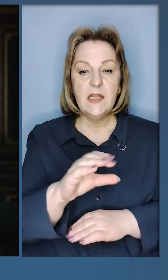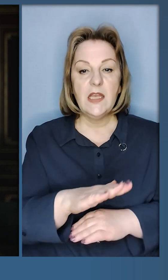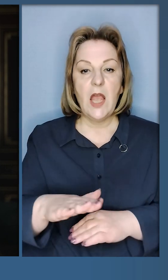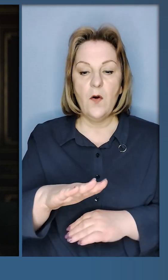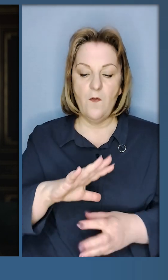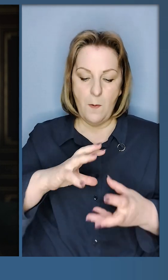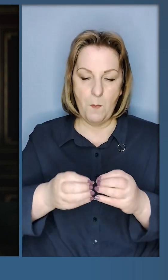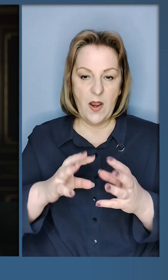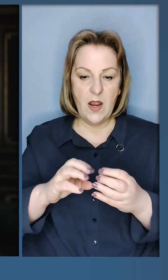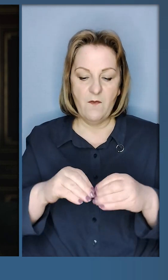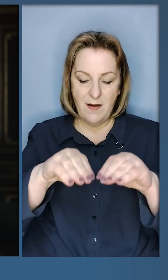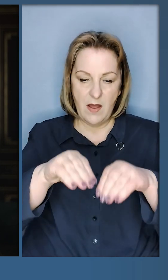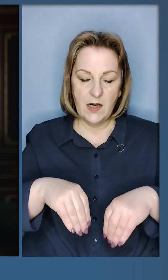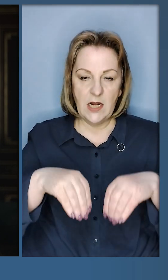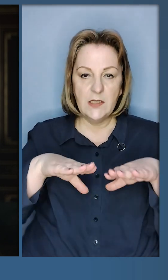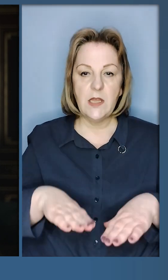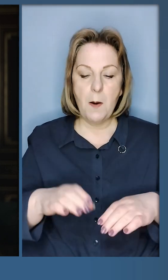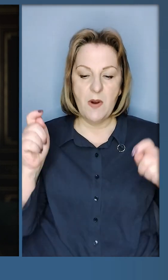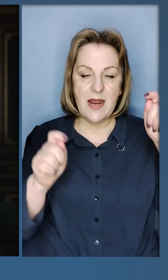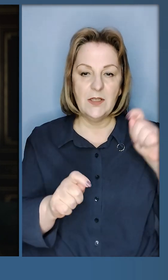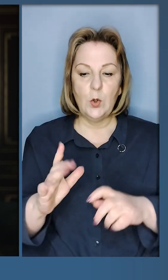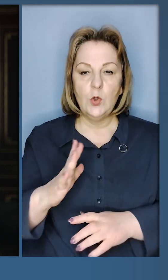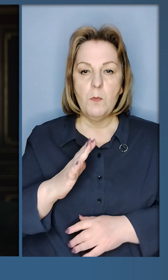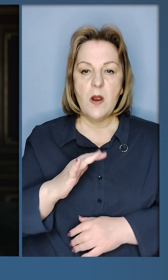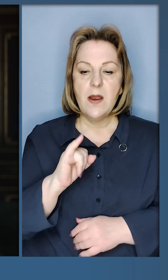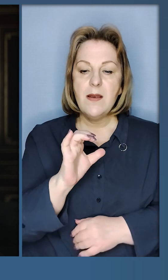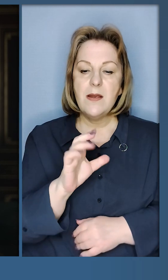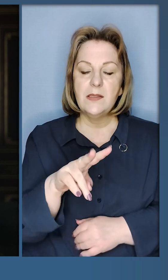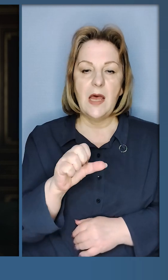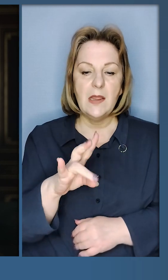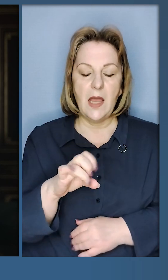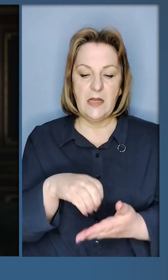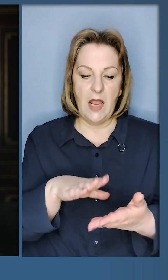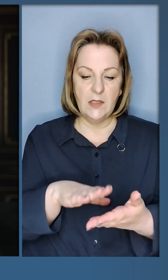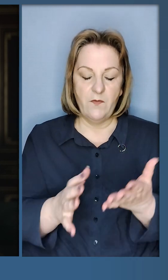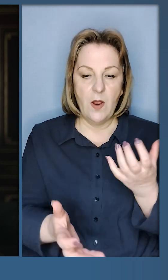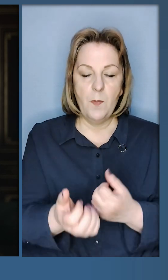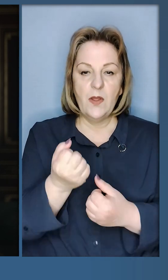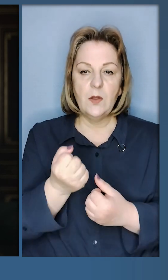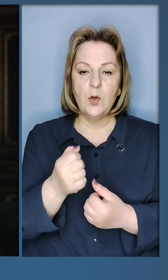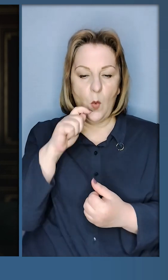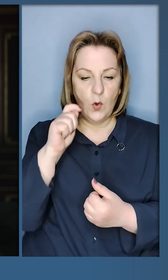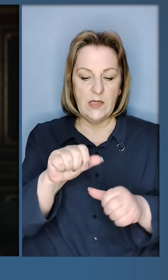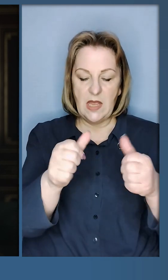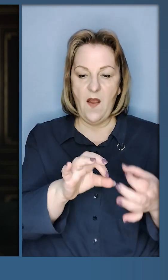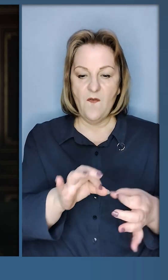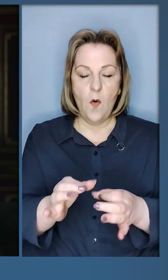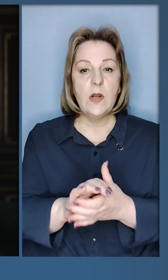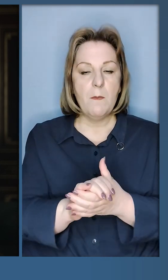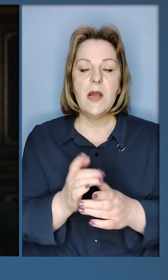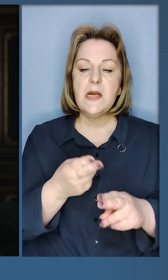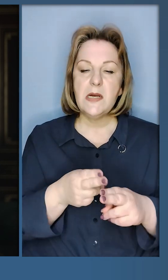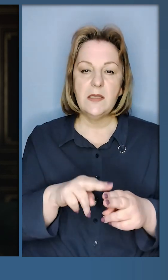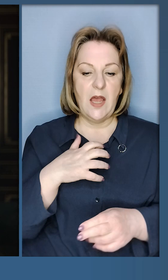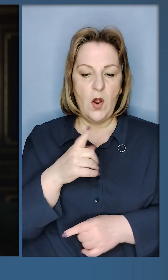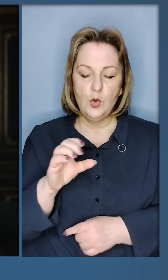Ради Європи. У підсумковій резолюції саміту, що відбувся в Ісландії, зафіксована підтримка української формули миру.